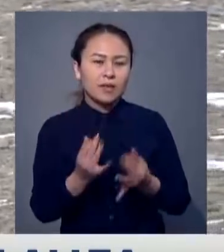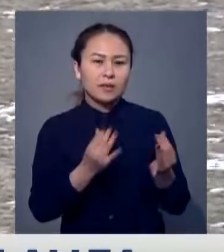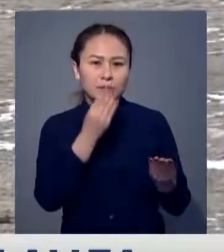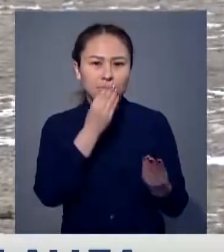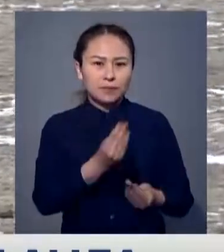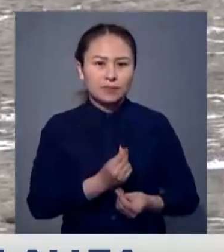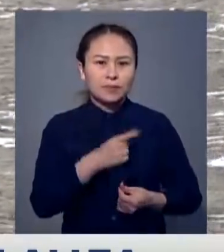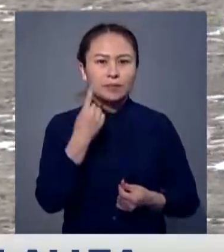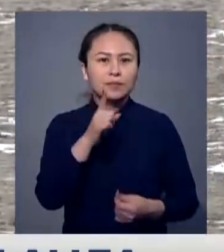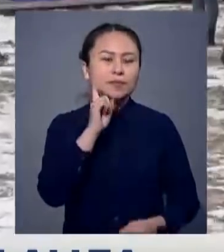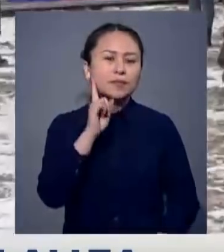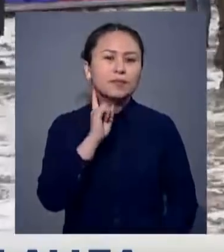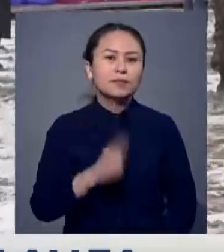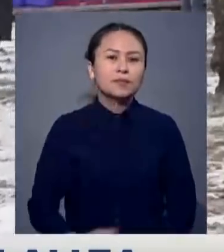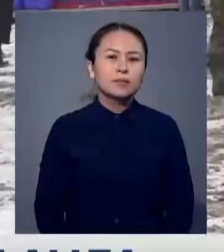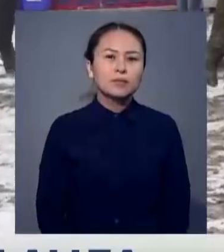серіктет дейді жас бір күтші.